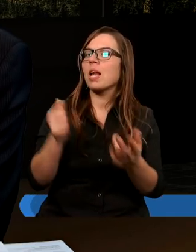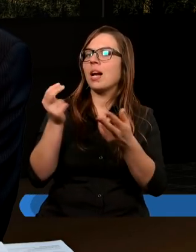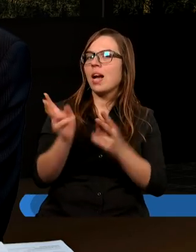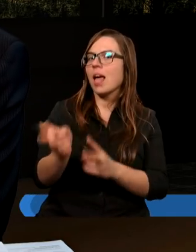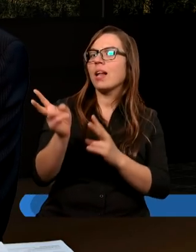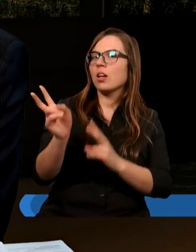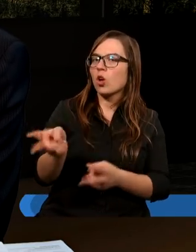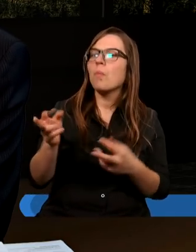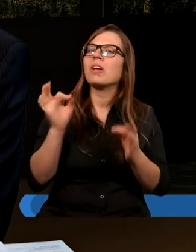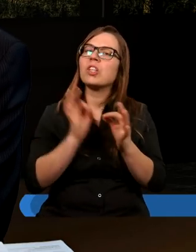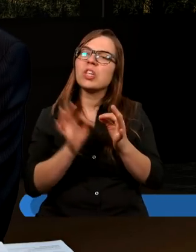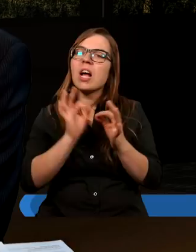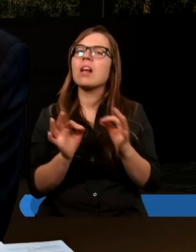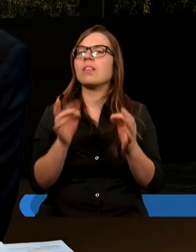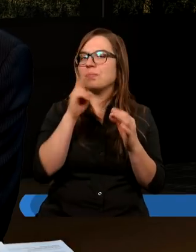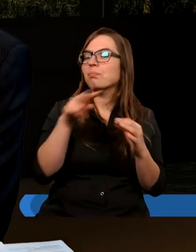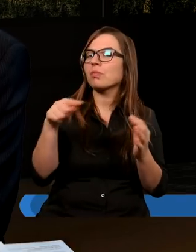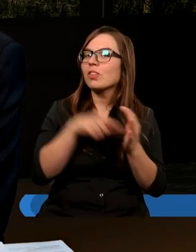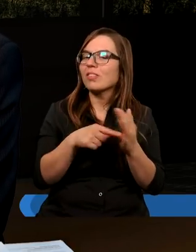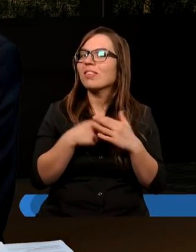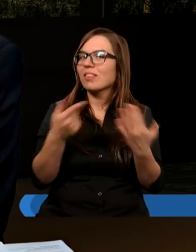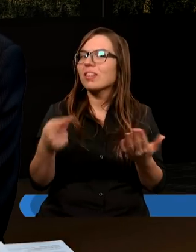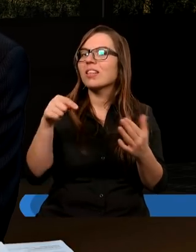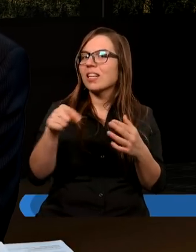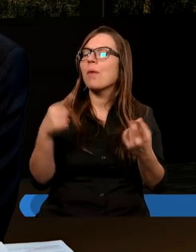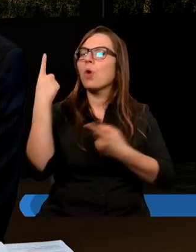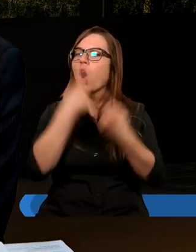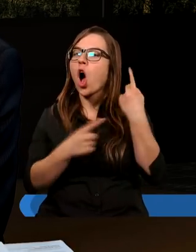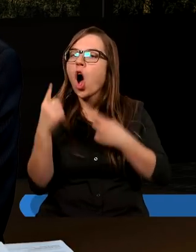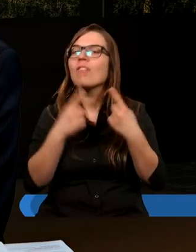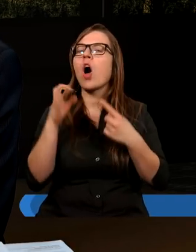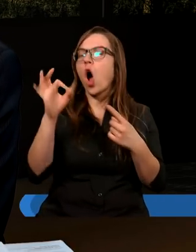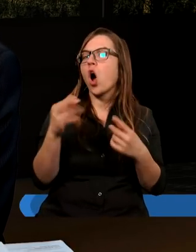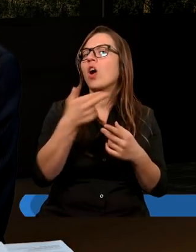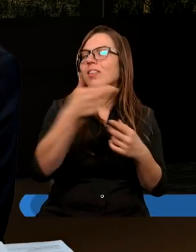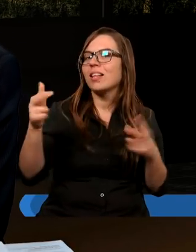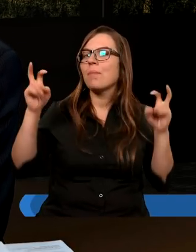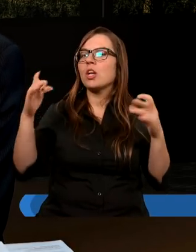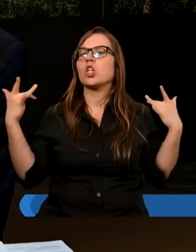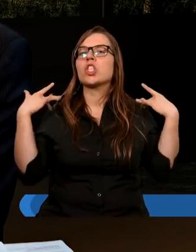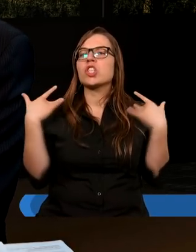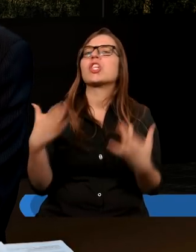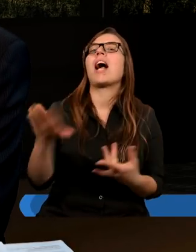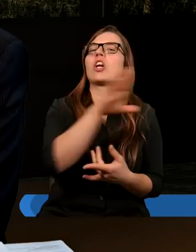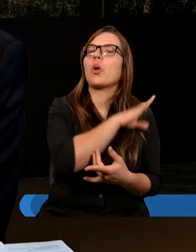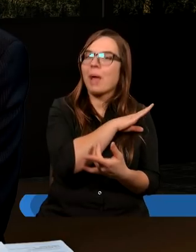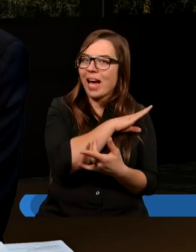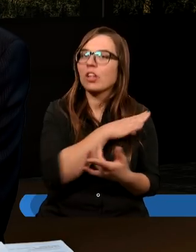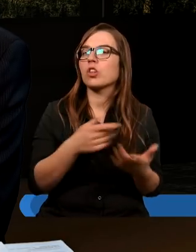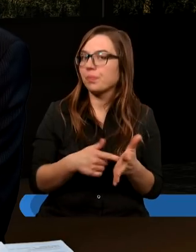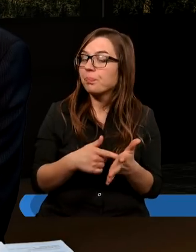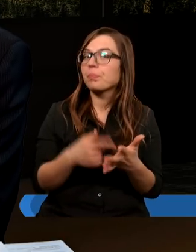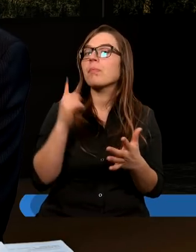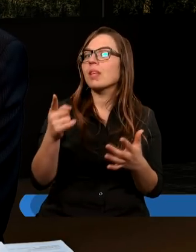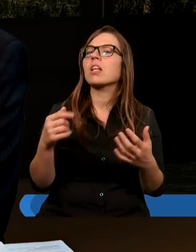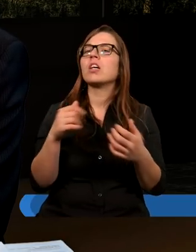szczególnie sprzyjający tym rozważaniom na temat życia i śmierci. Ale,